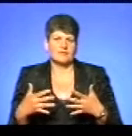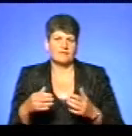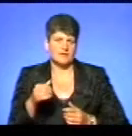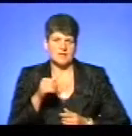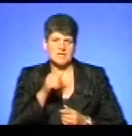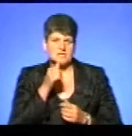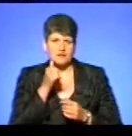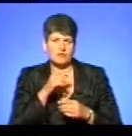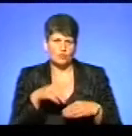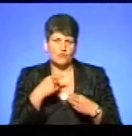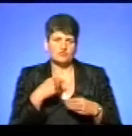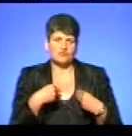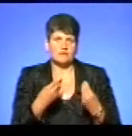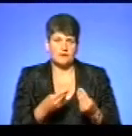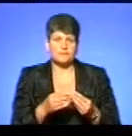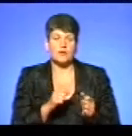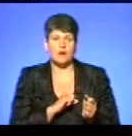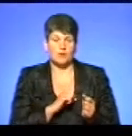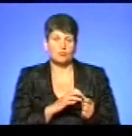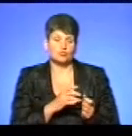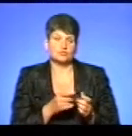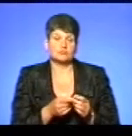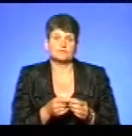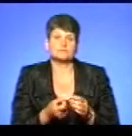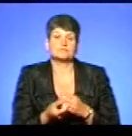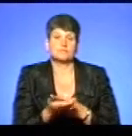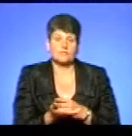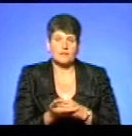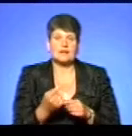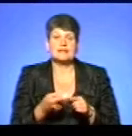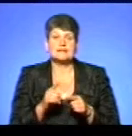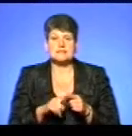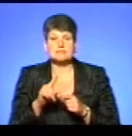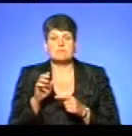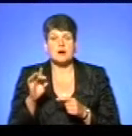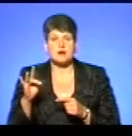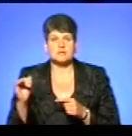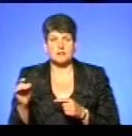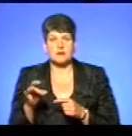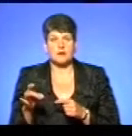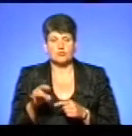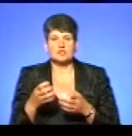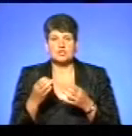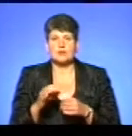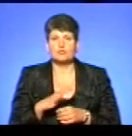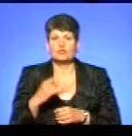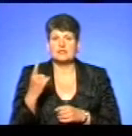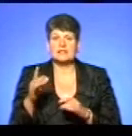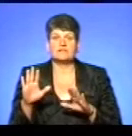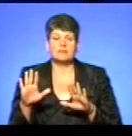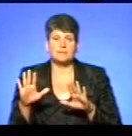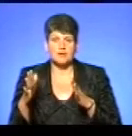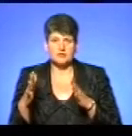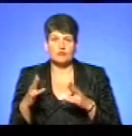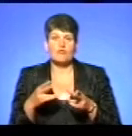чесно, признався нам, що він давав. Очевидно, було занес. Значить, це був в Зборазькому районі. Крім того, в Зборазькому районі ще був один випадок. Це вже